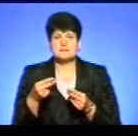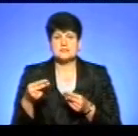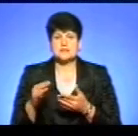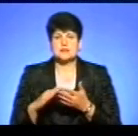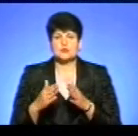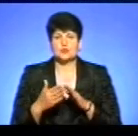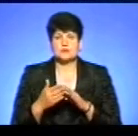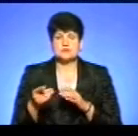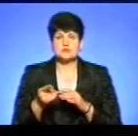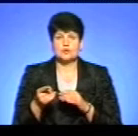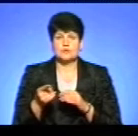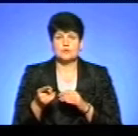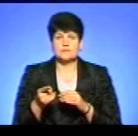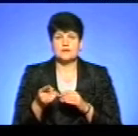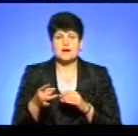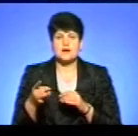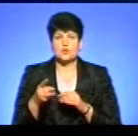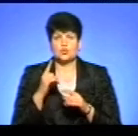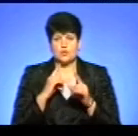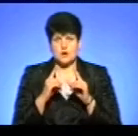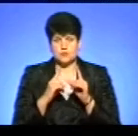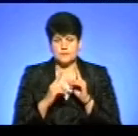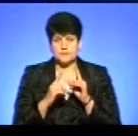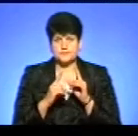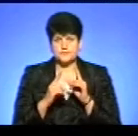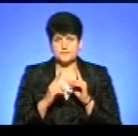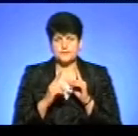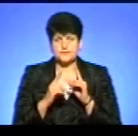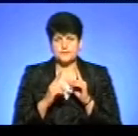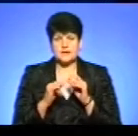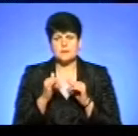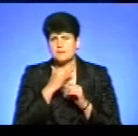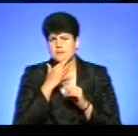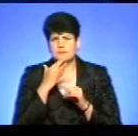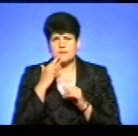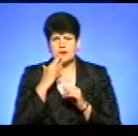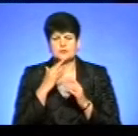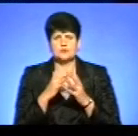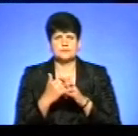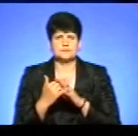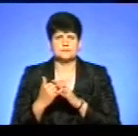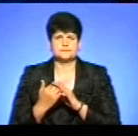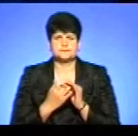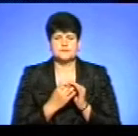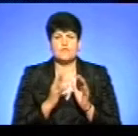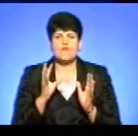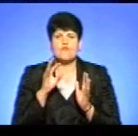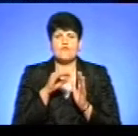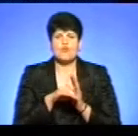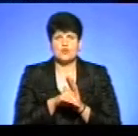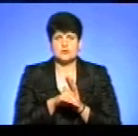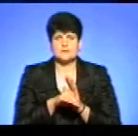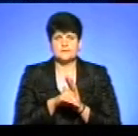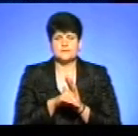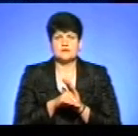договору із Тернопільською районною радою. І багато населених пунктів входить, власне,